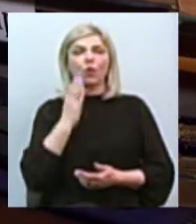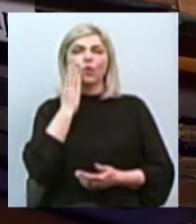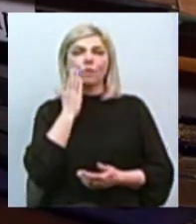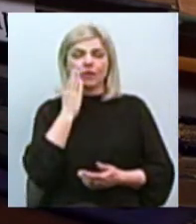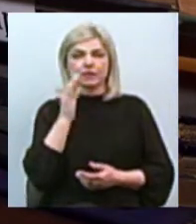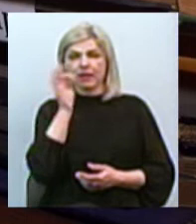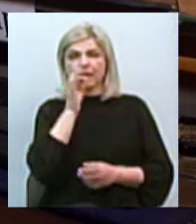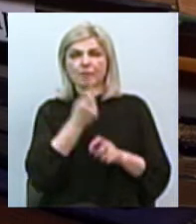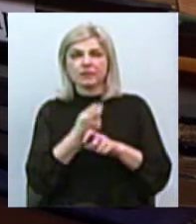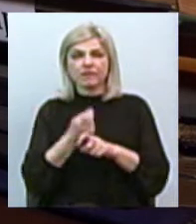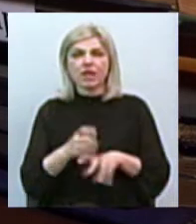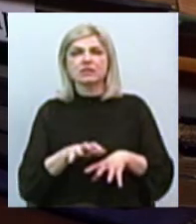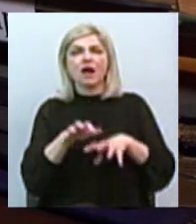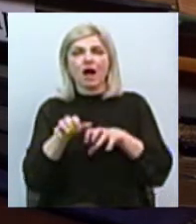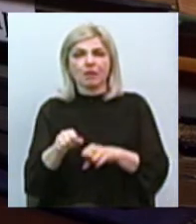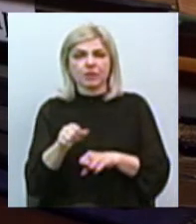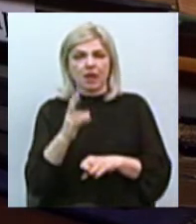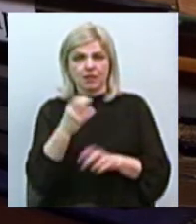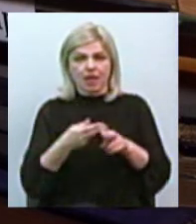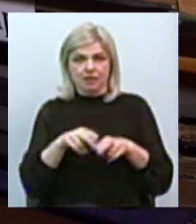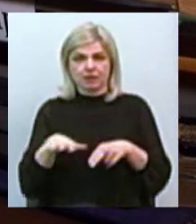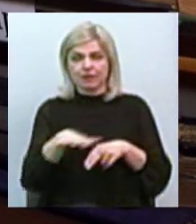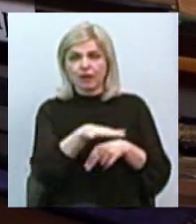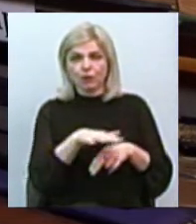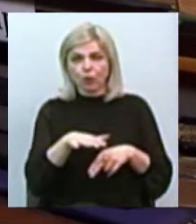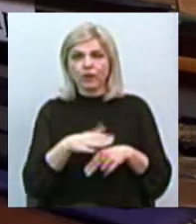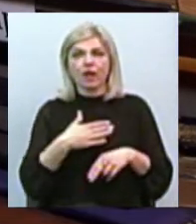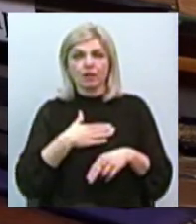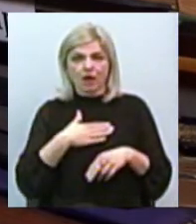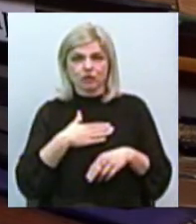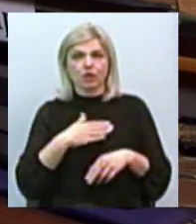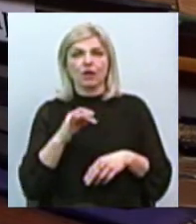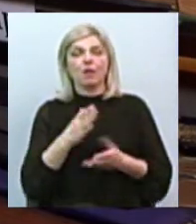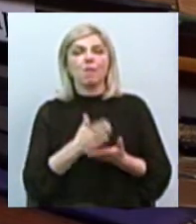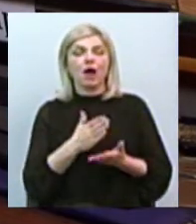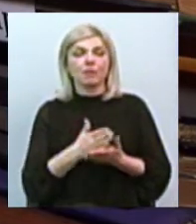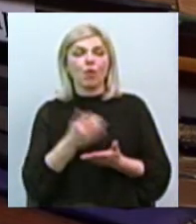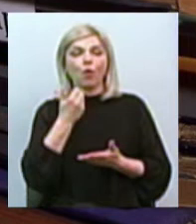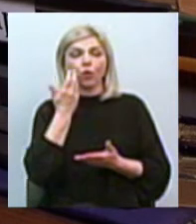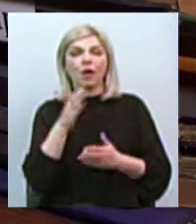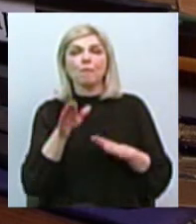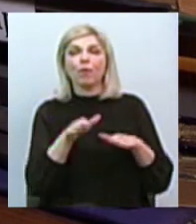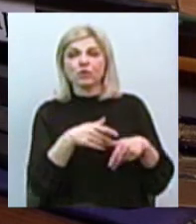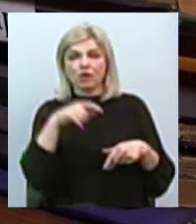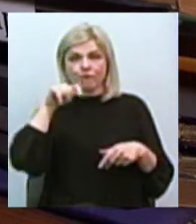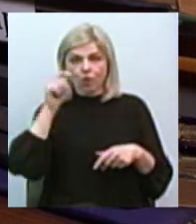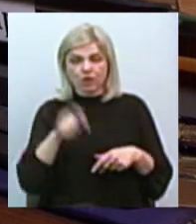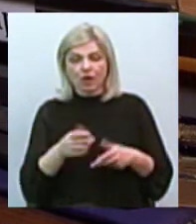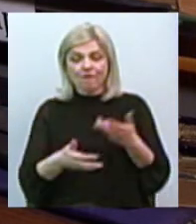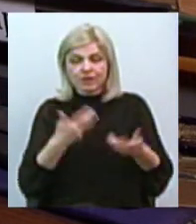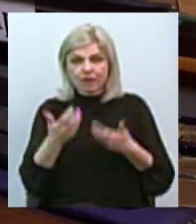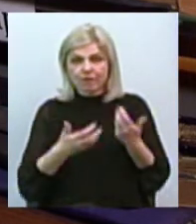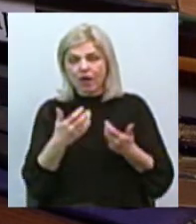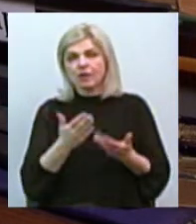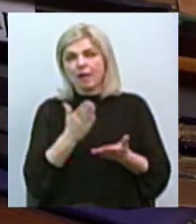нацистських загарбників тут на цій території нашій. І ми маємо, коли вже після війни вскривалися могили, і ми